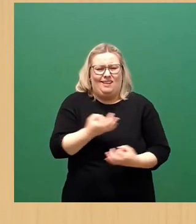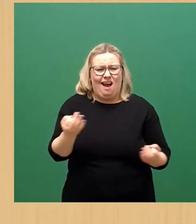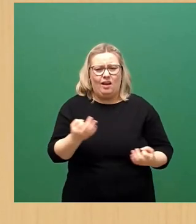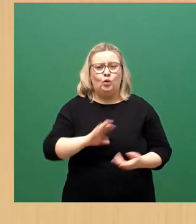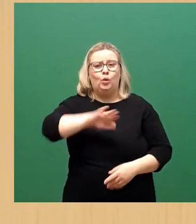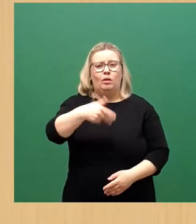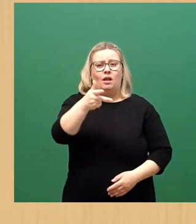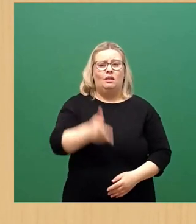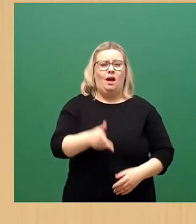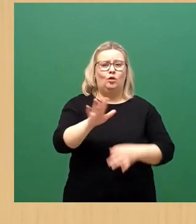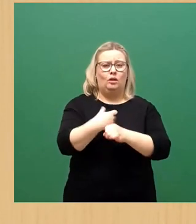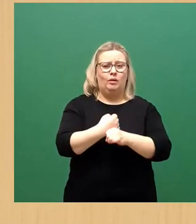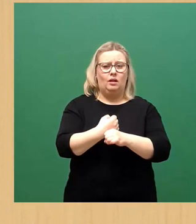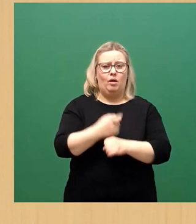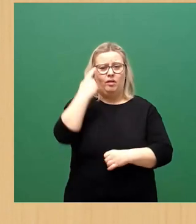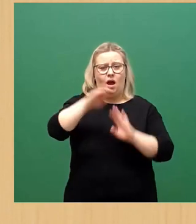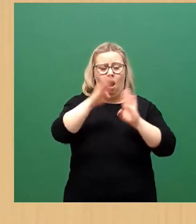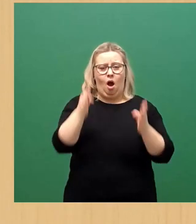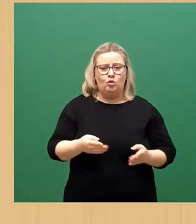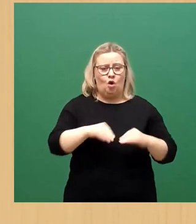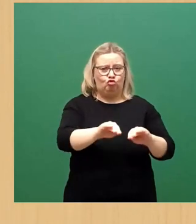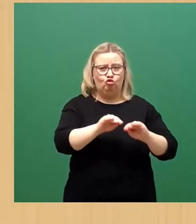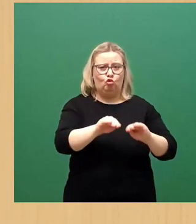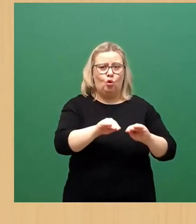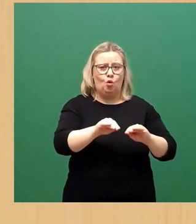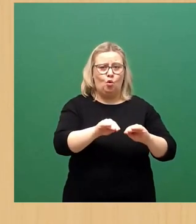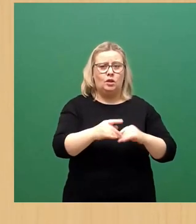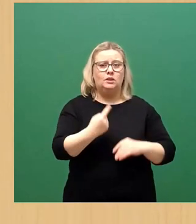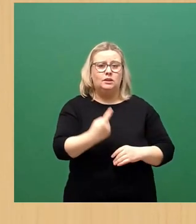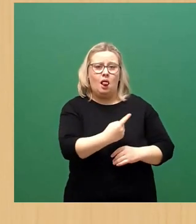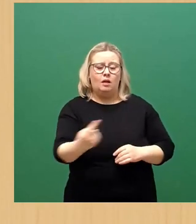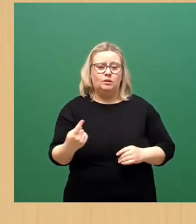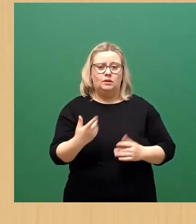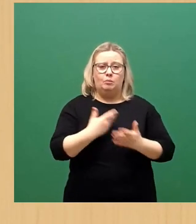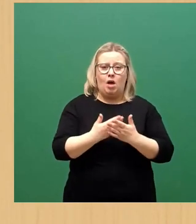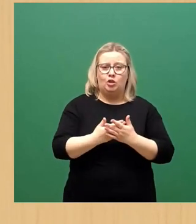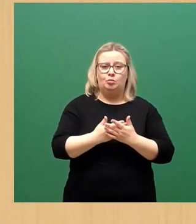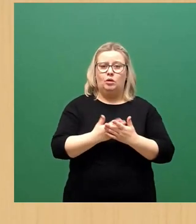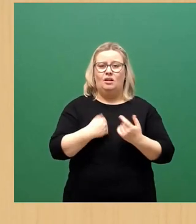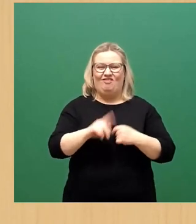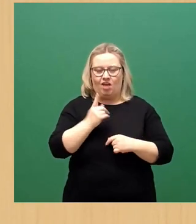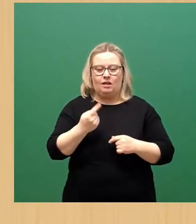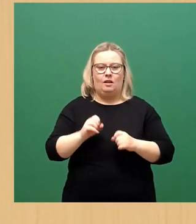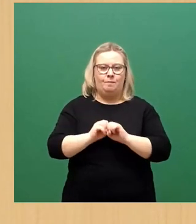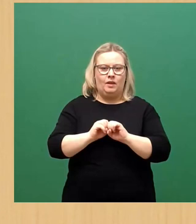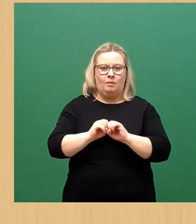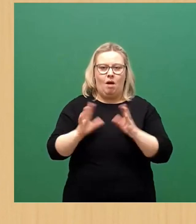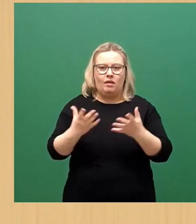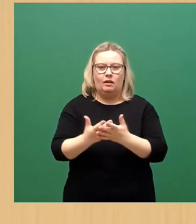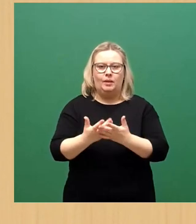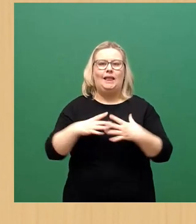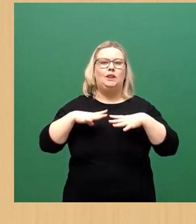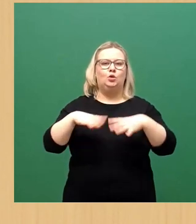innerhalb des Rathauses geschult, damit sie eben für einen Anstieg der Pandemie in das Gesundheitsamt